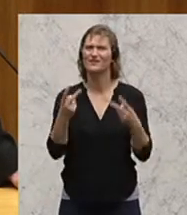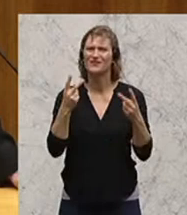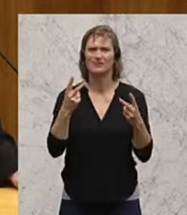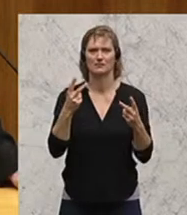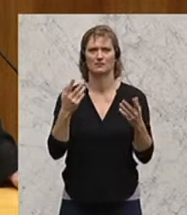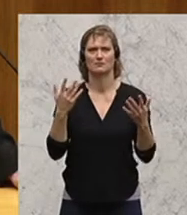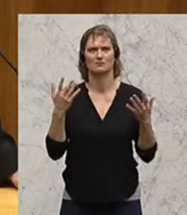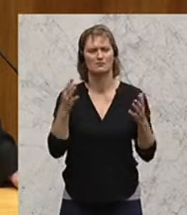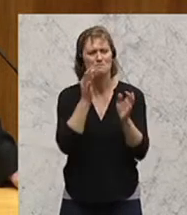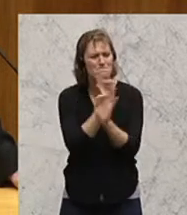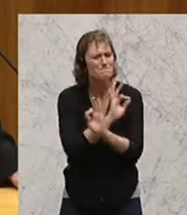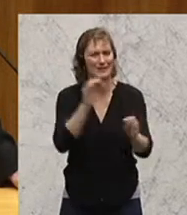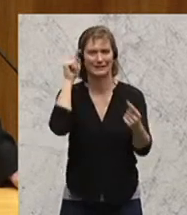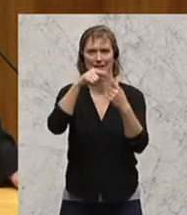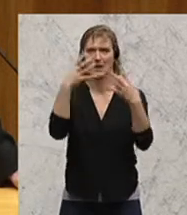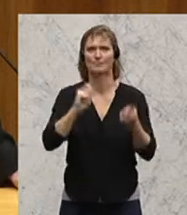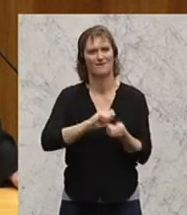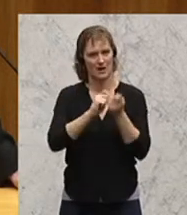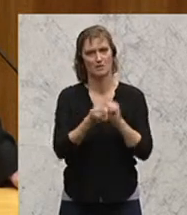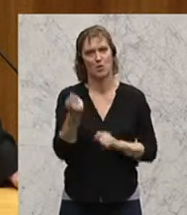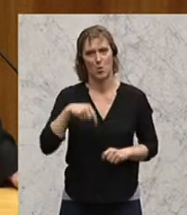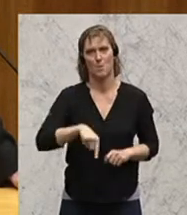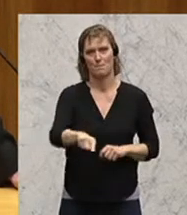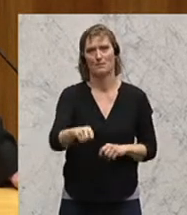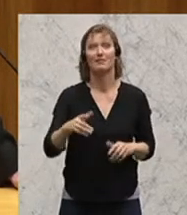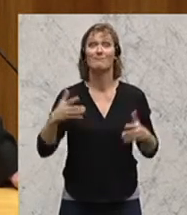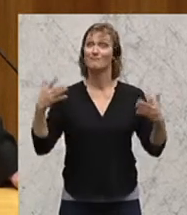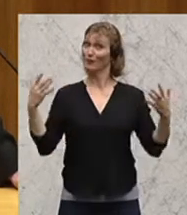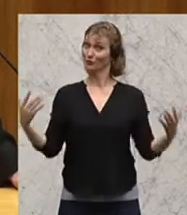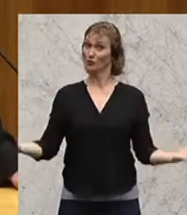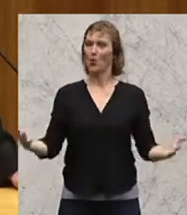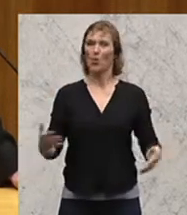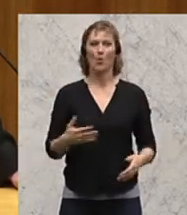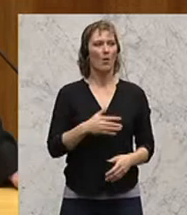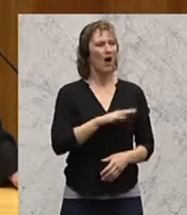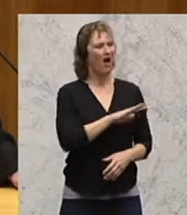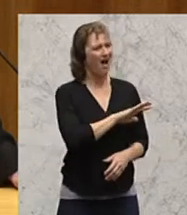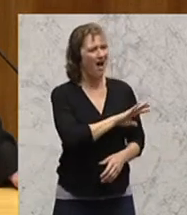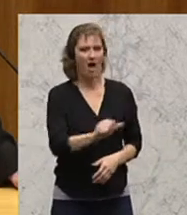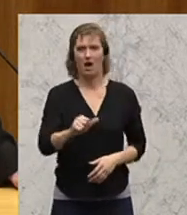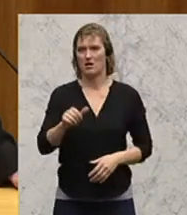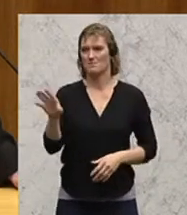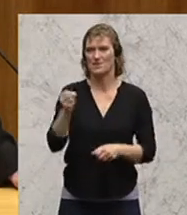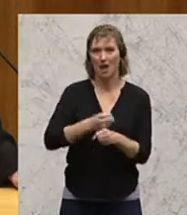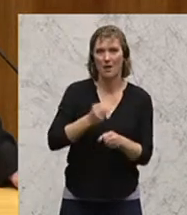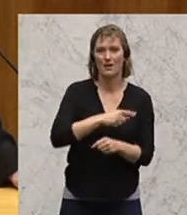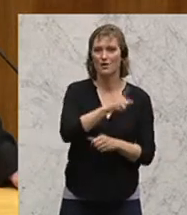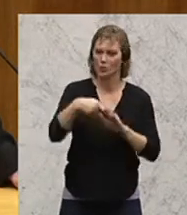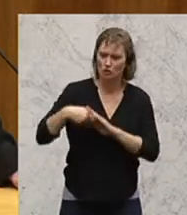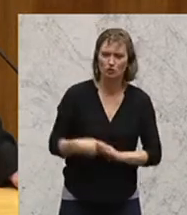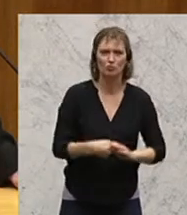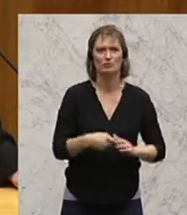und ausschließlich zum Besseren verändern wird. Und dafür allen, die daran mitgewirkt haben und allen, die das unterstützen,